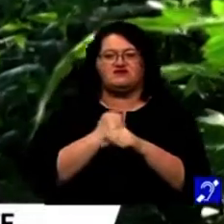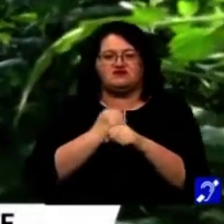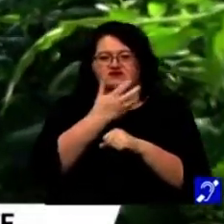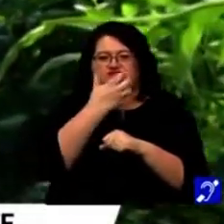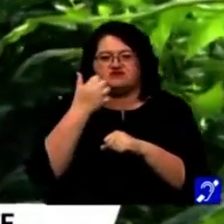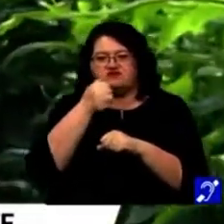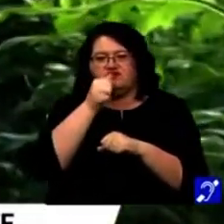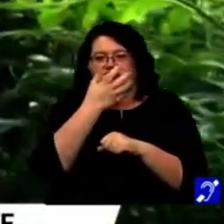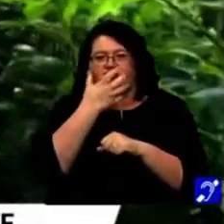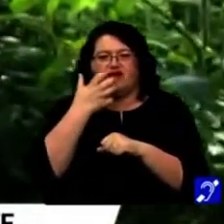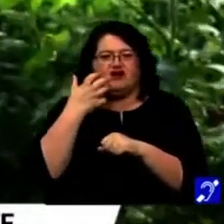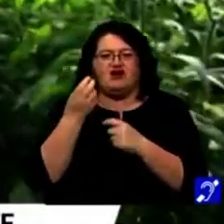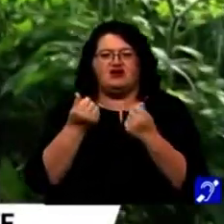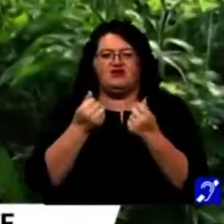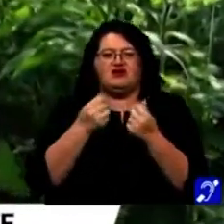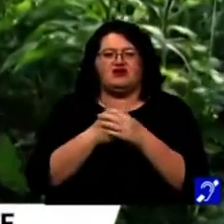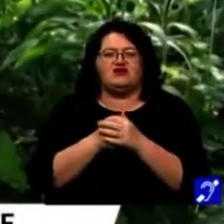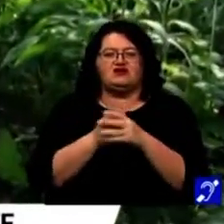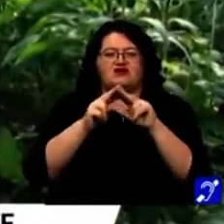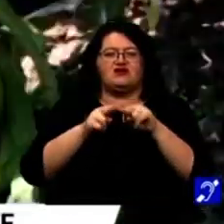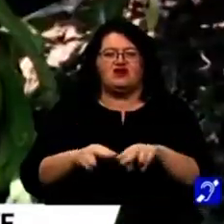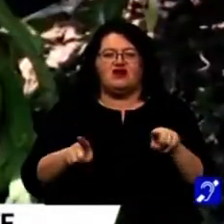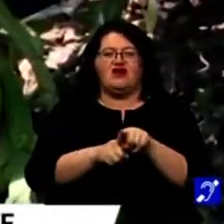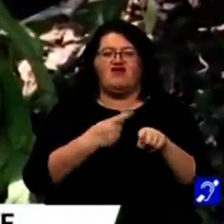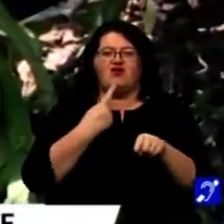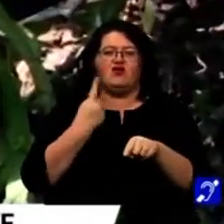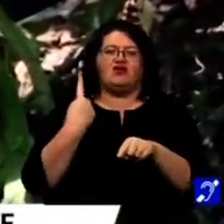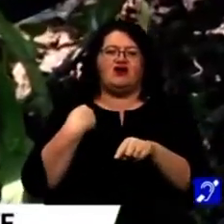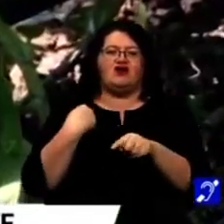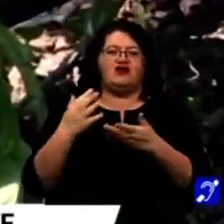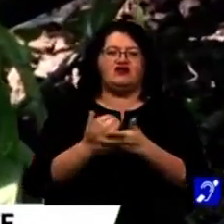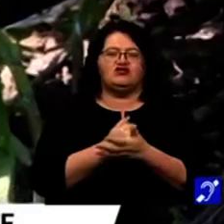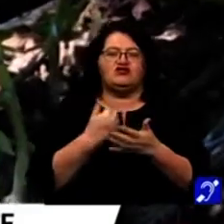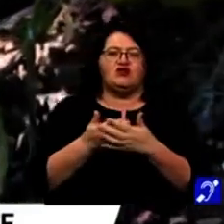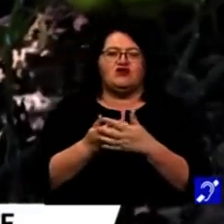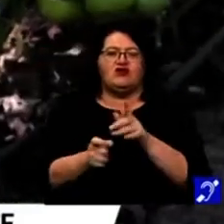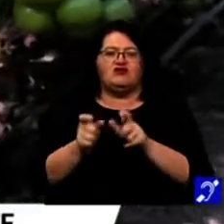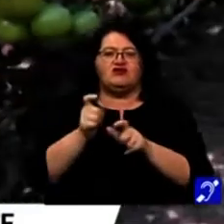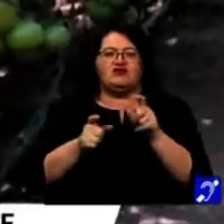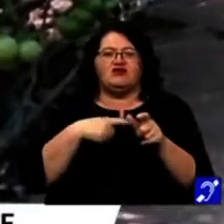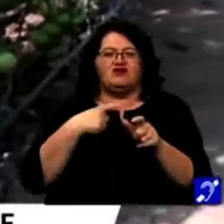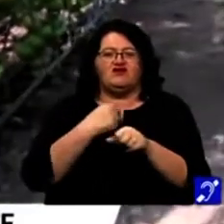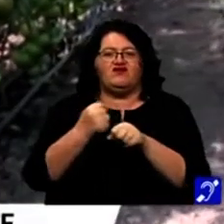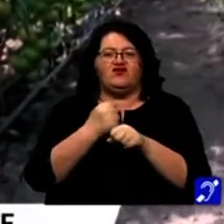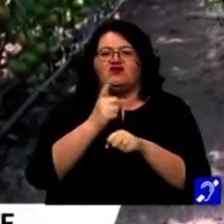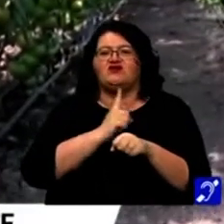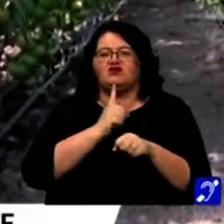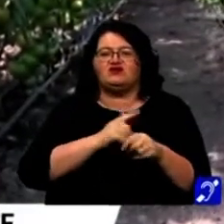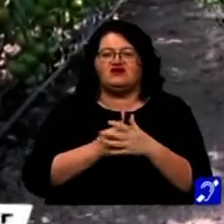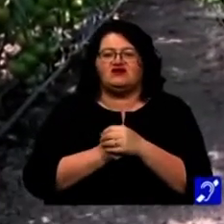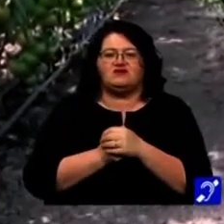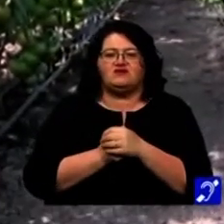încălzite cu apă termală, așa că prețul tomatelor rămâne la fel ca anul trecut, deși câștigurile pentru cultivatori vor fi extrem de mici.